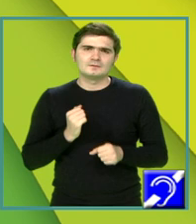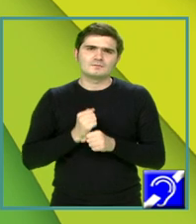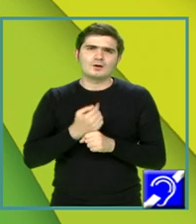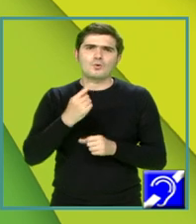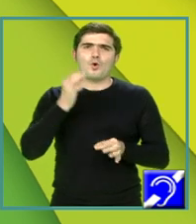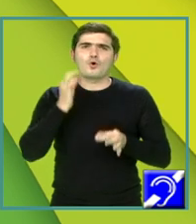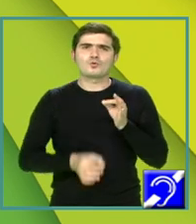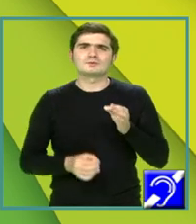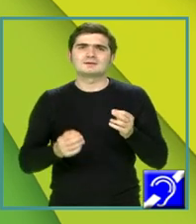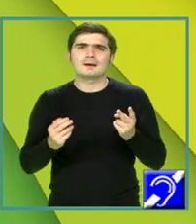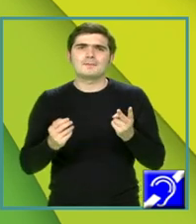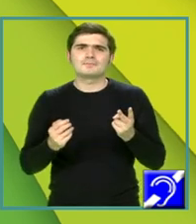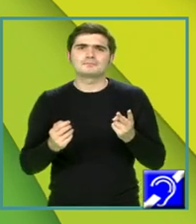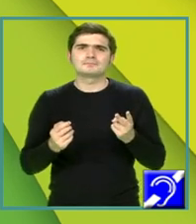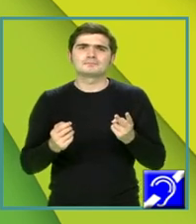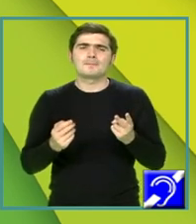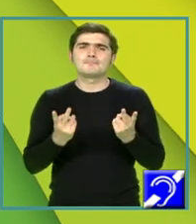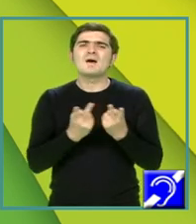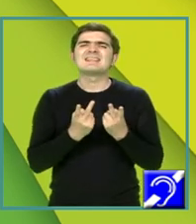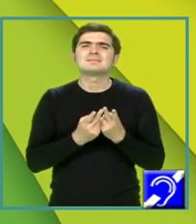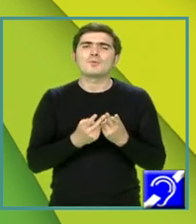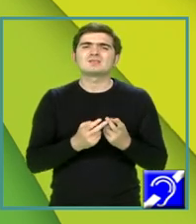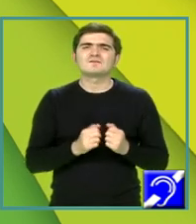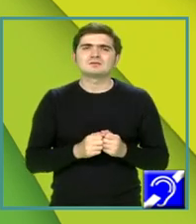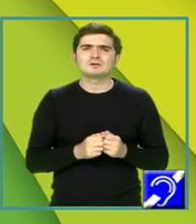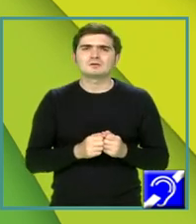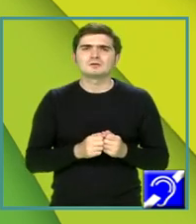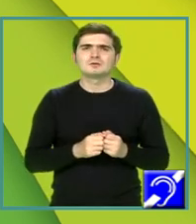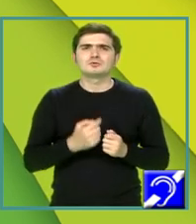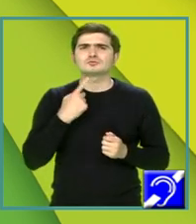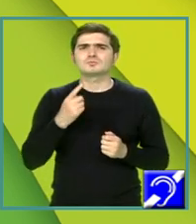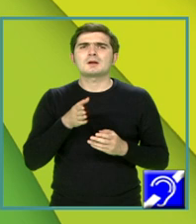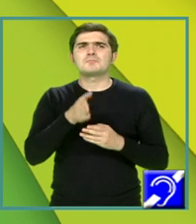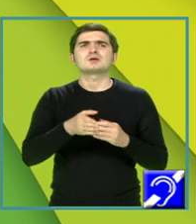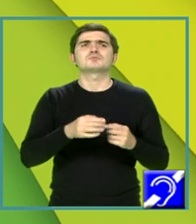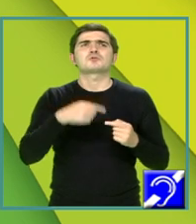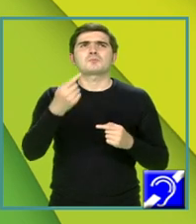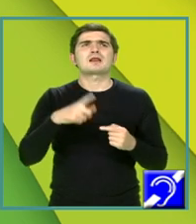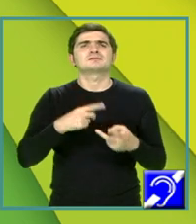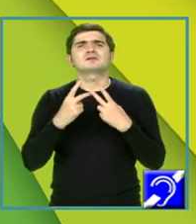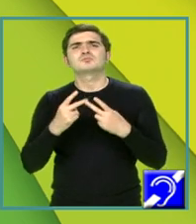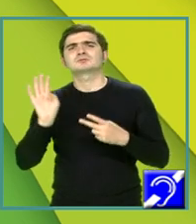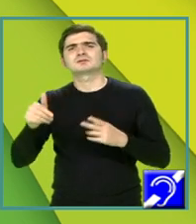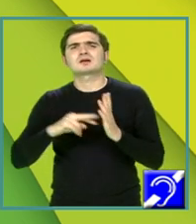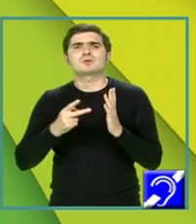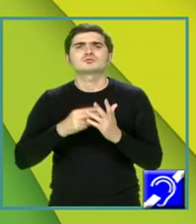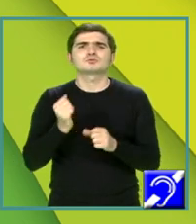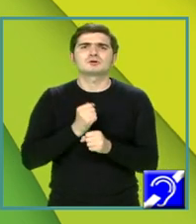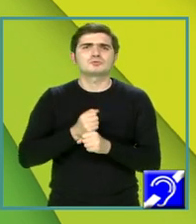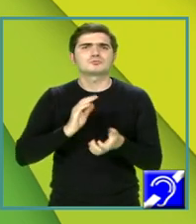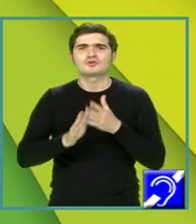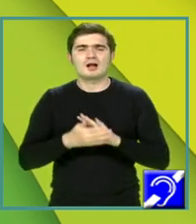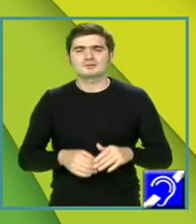pertinente. O concluzie pertinentă nu înseamnă că spui, prin urmare, este foarte important să ai o metodă de lucru pentru a-ți atinge